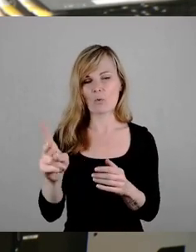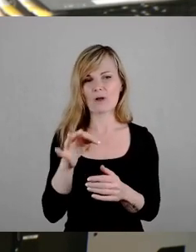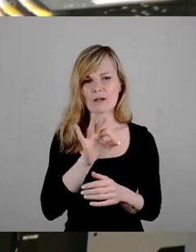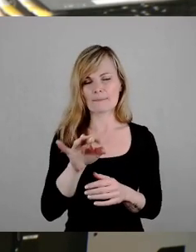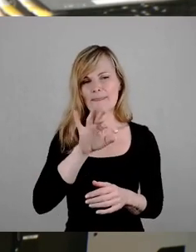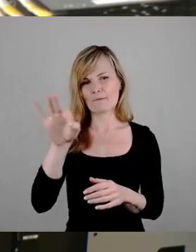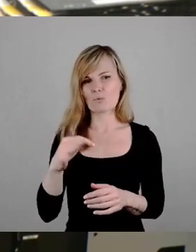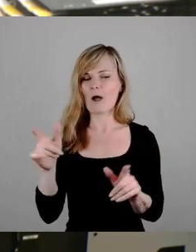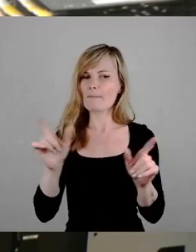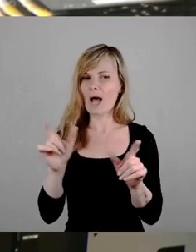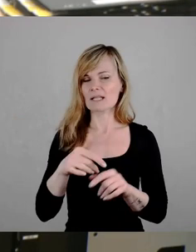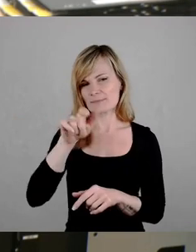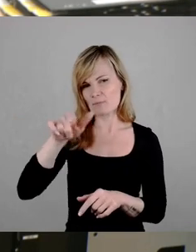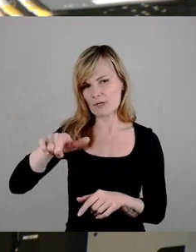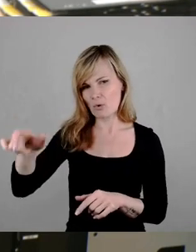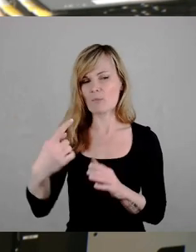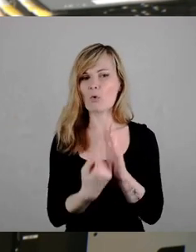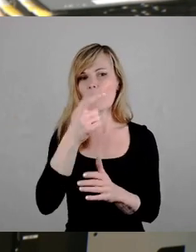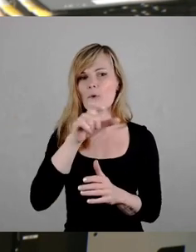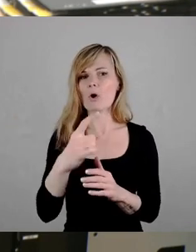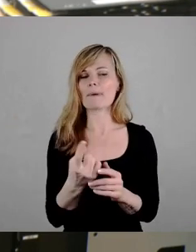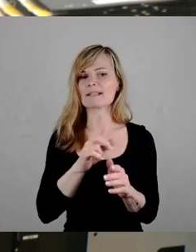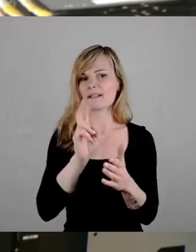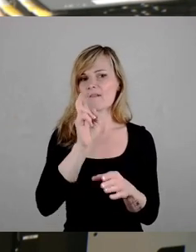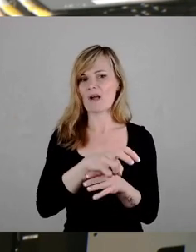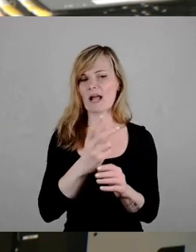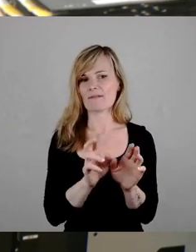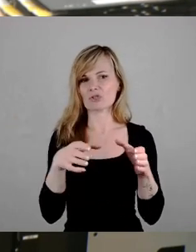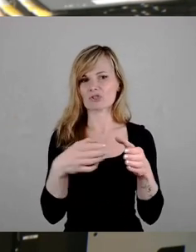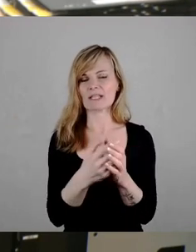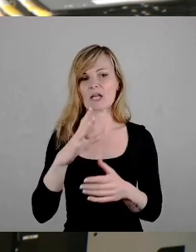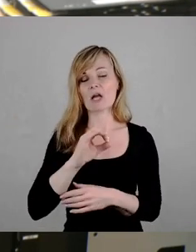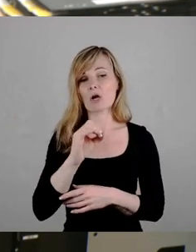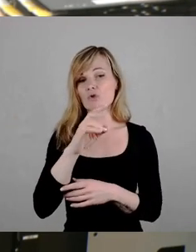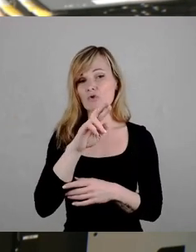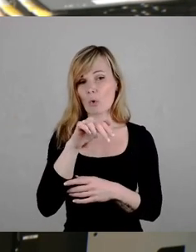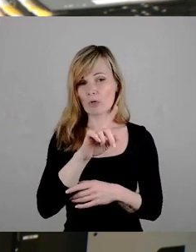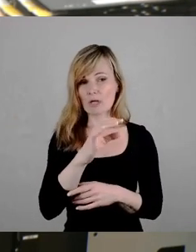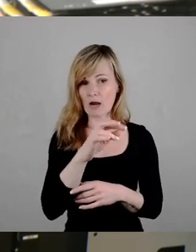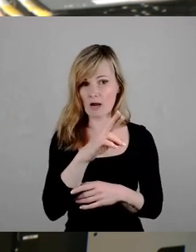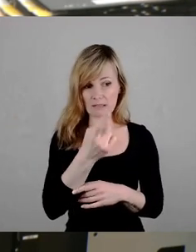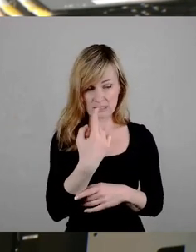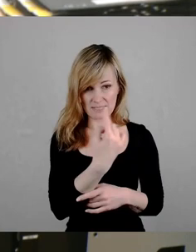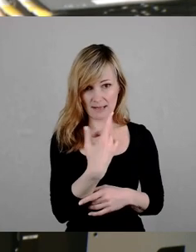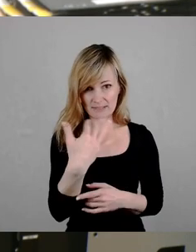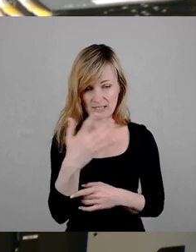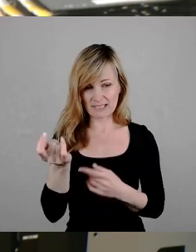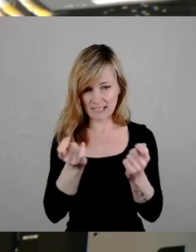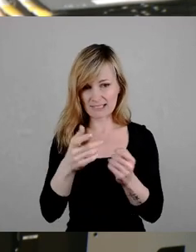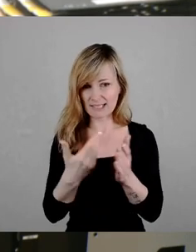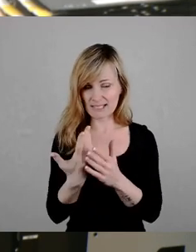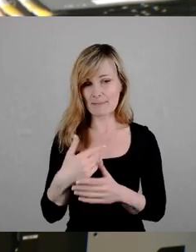Oberbürgermeister-Wahlvereinsvorstand Schröder tanzten und deswegen wollen Linke und Grüne die freihändige